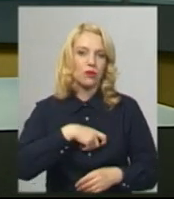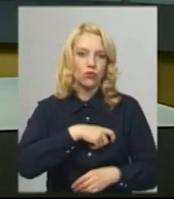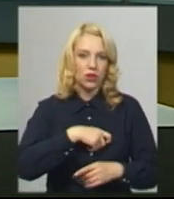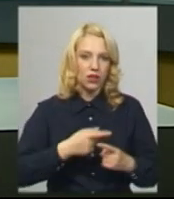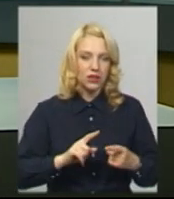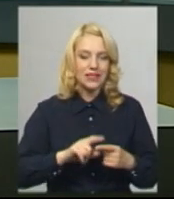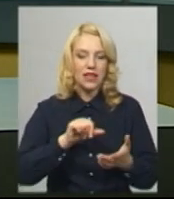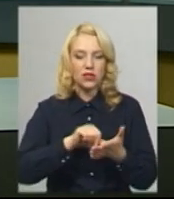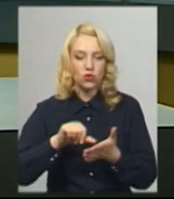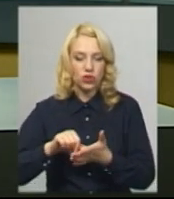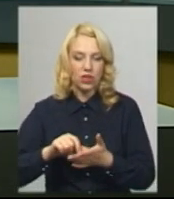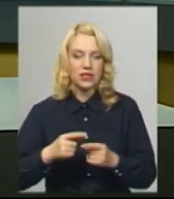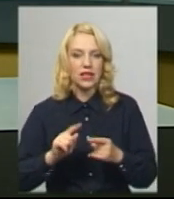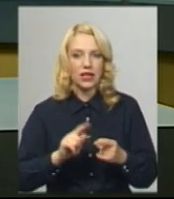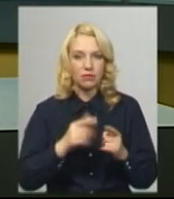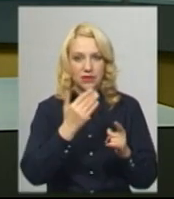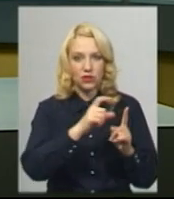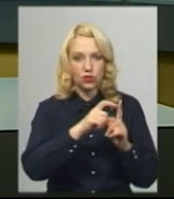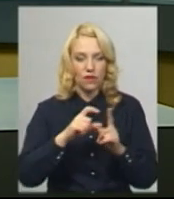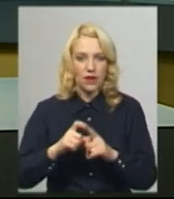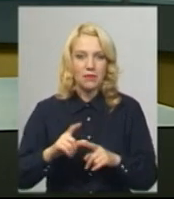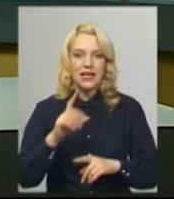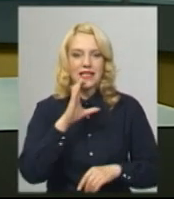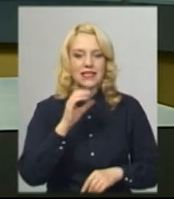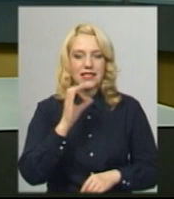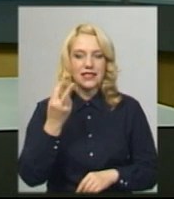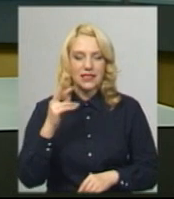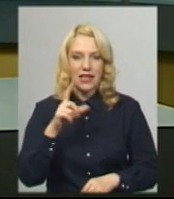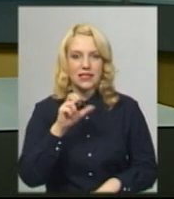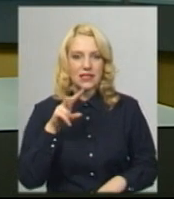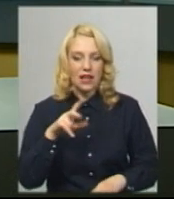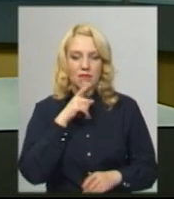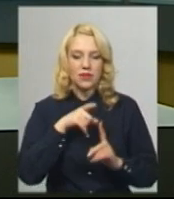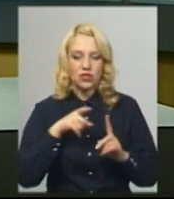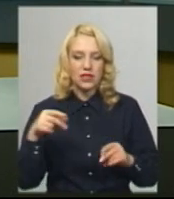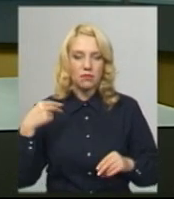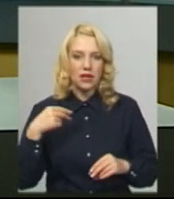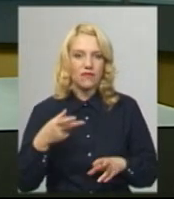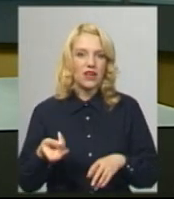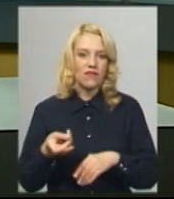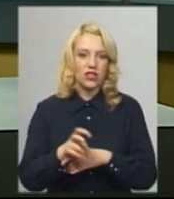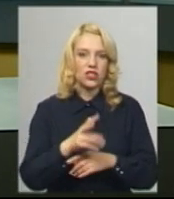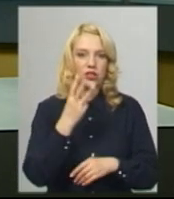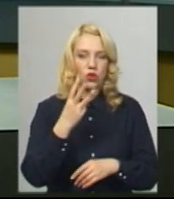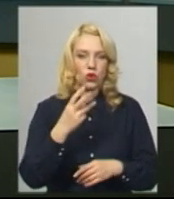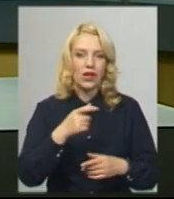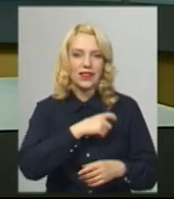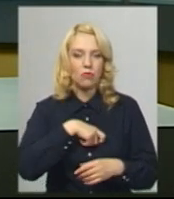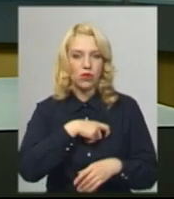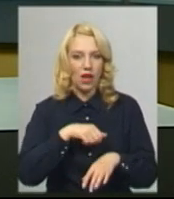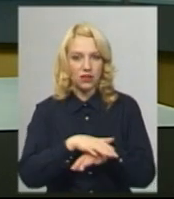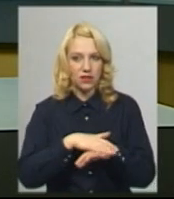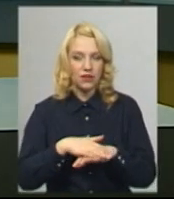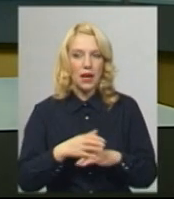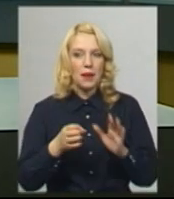словами учасника акції Василя Паразінського, з сесійної зали під час перерви до них вийшли троє народних депутатів. Нагадаю,